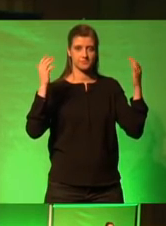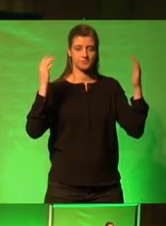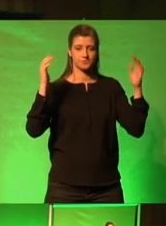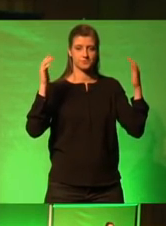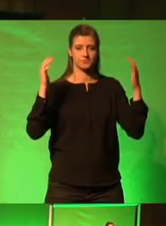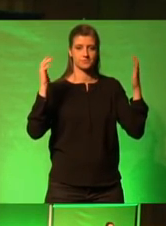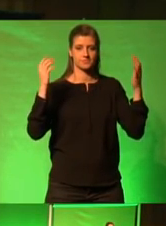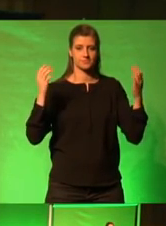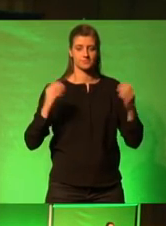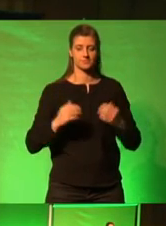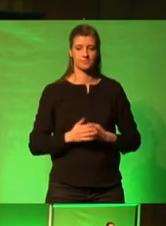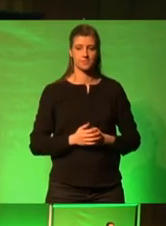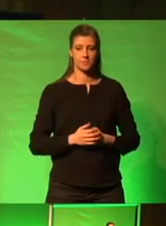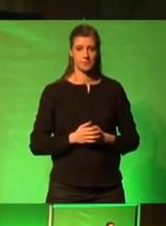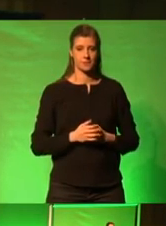Es liegen für dich keine Fragen vor. Vielen Dank.